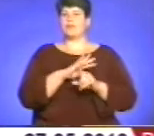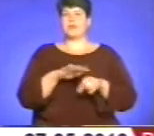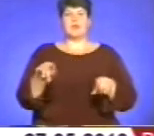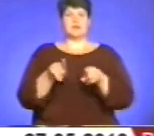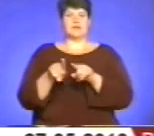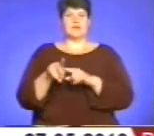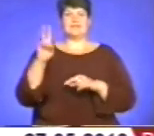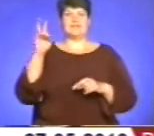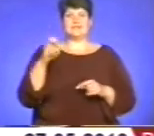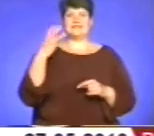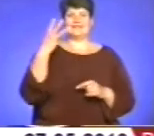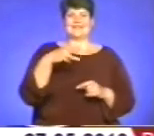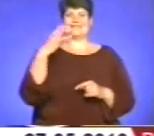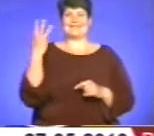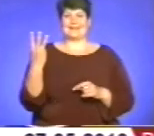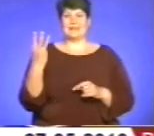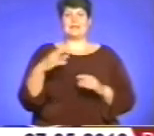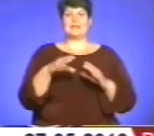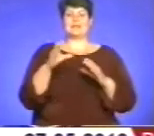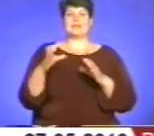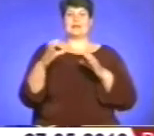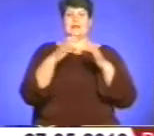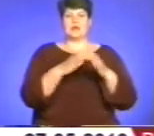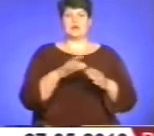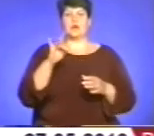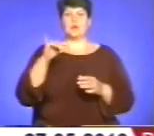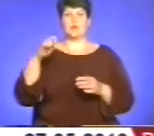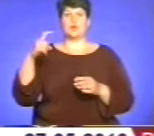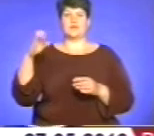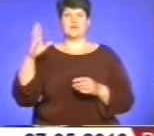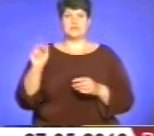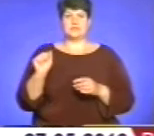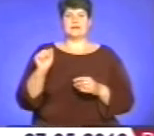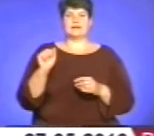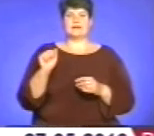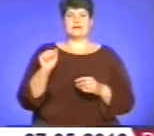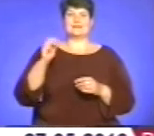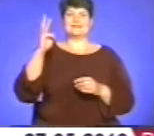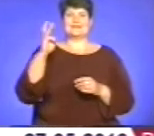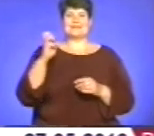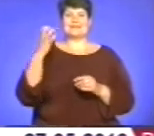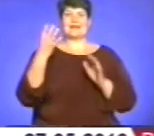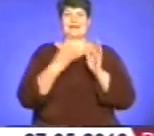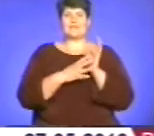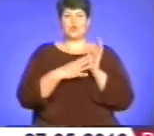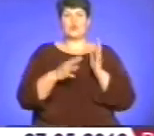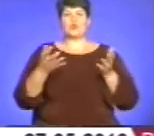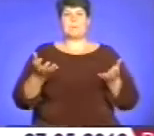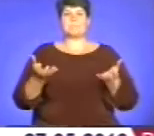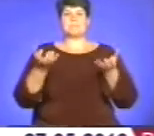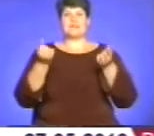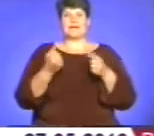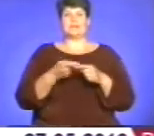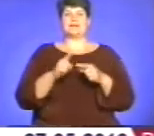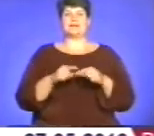233 делегати рухівці з 290, з 390 підтримали це рішення, воно